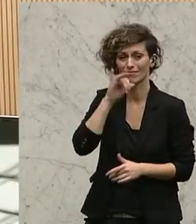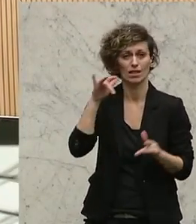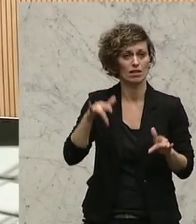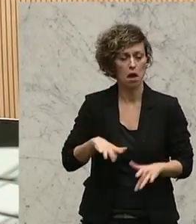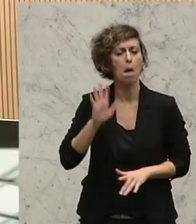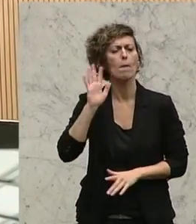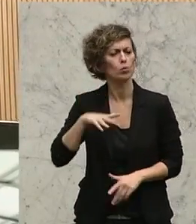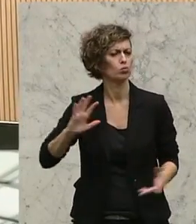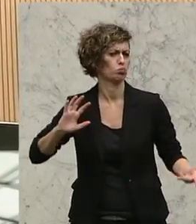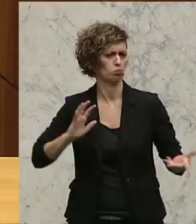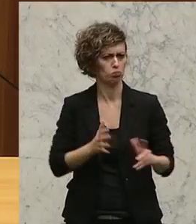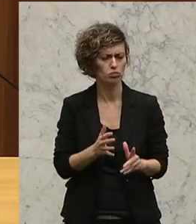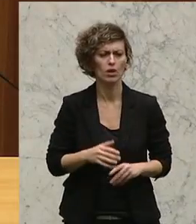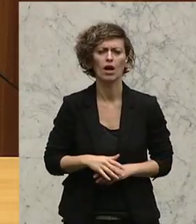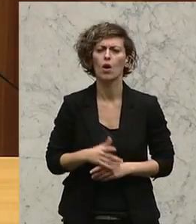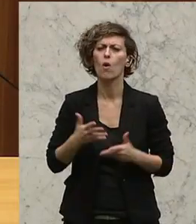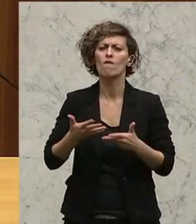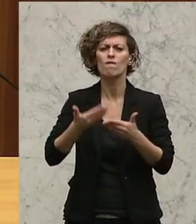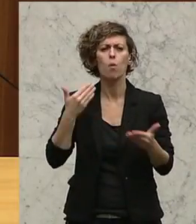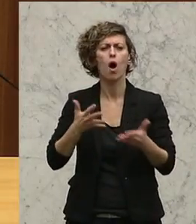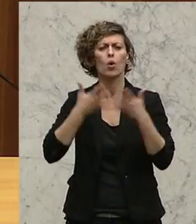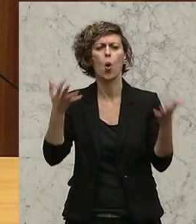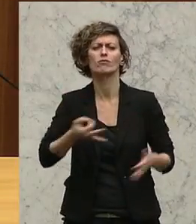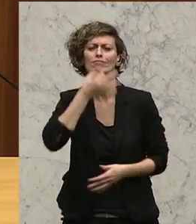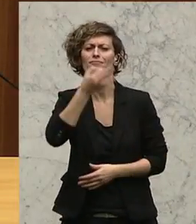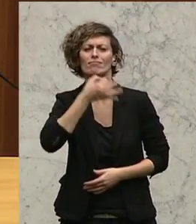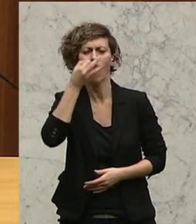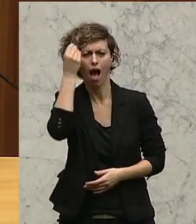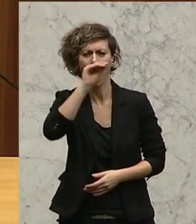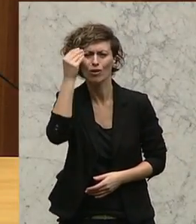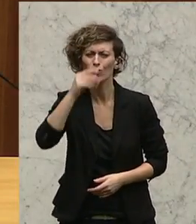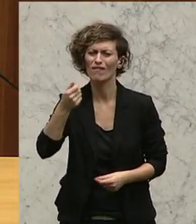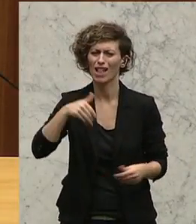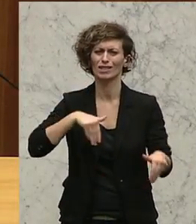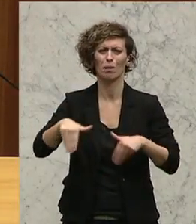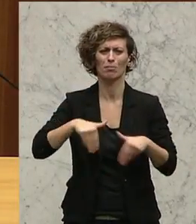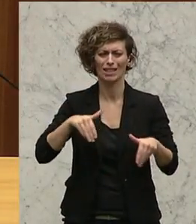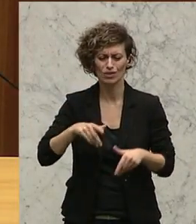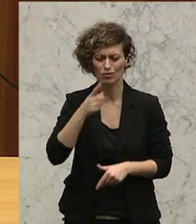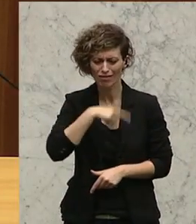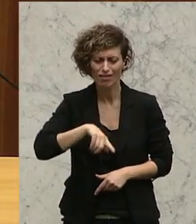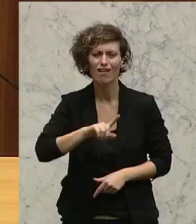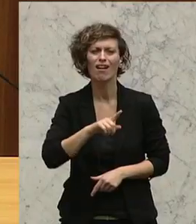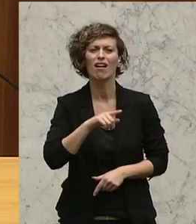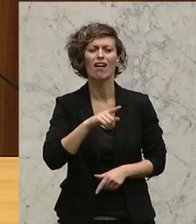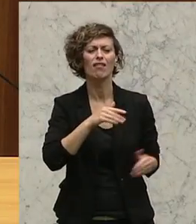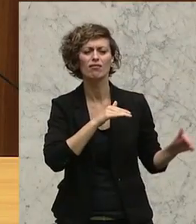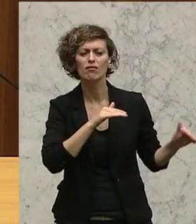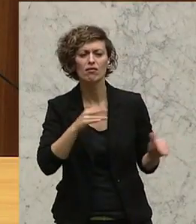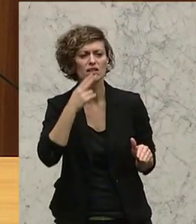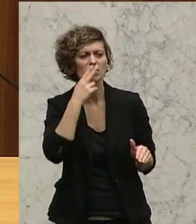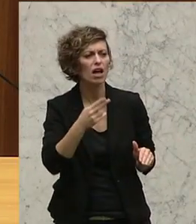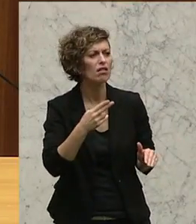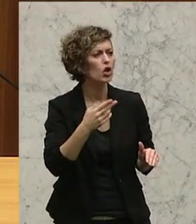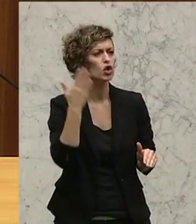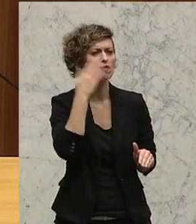zusammenfassen. Die großmundigen Ankündigungen des Herrn Finanzministers sind in der Realität der schwarz-roten Stillstandspolitik